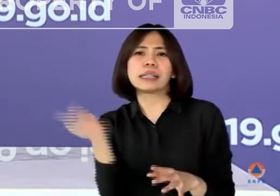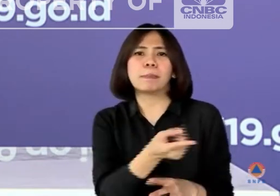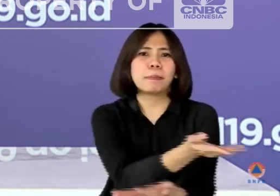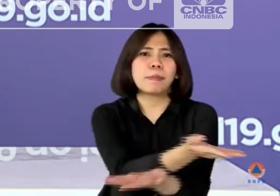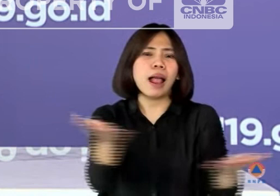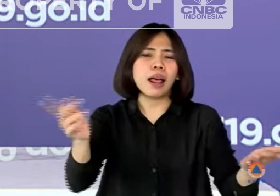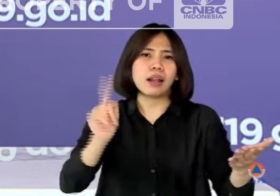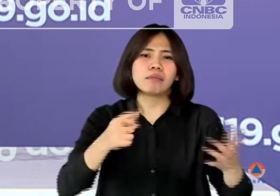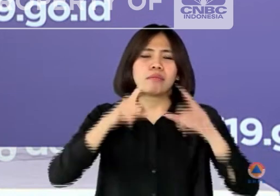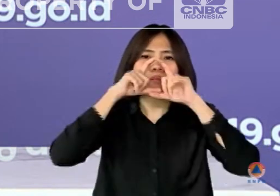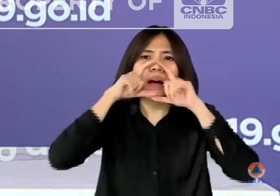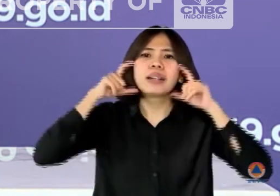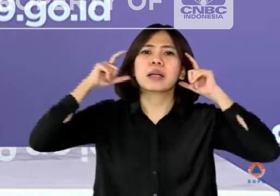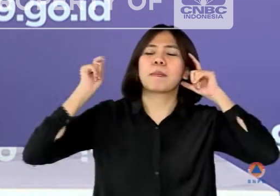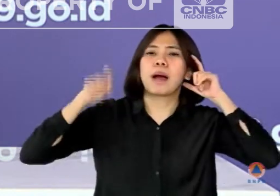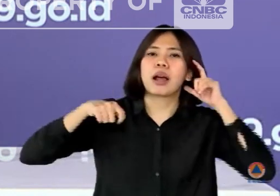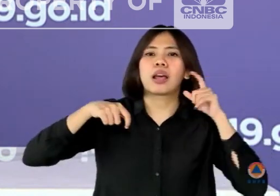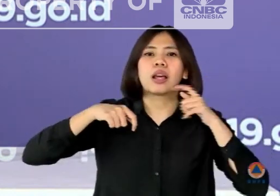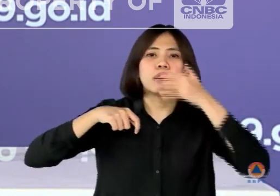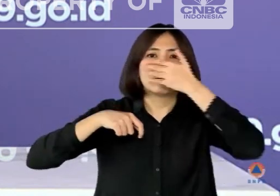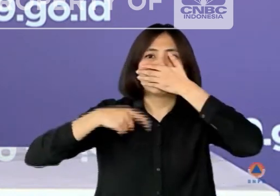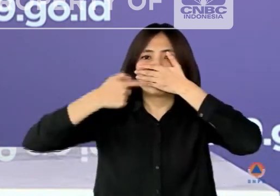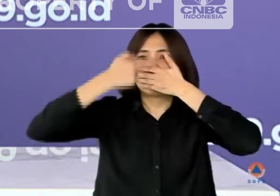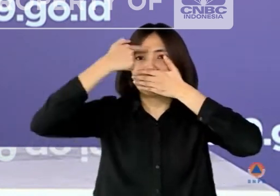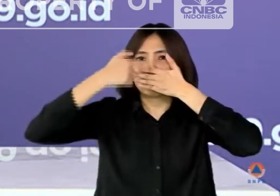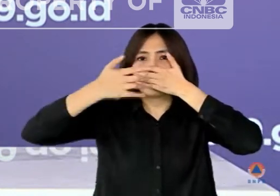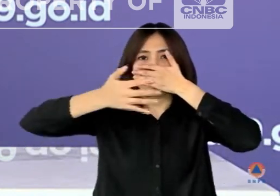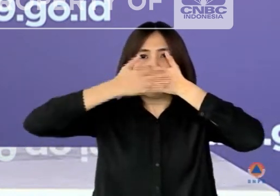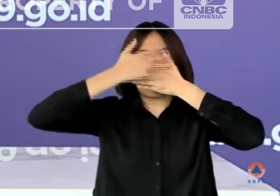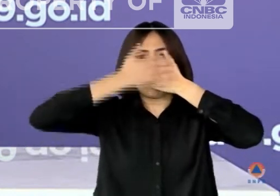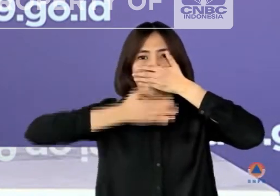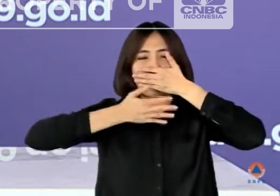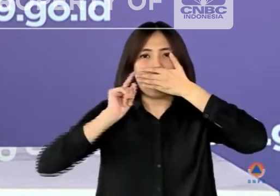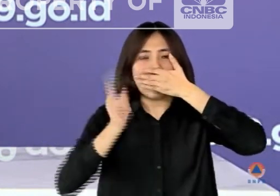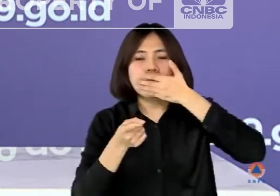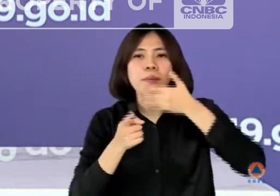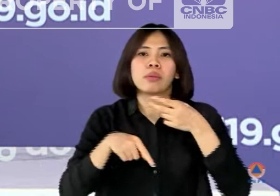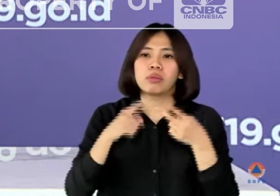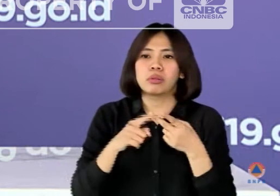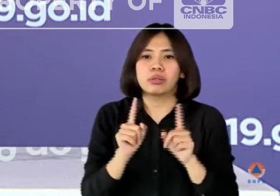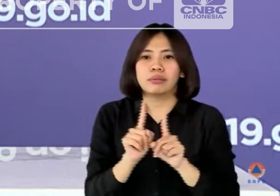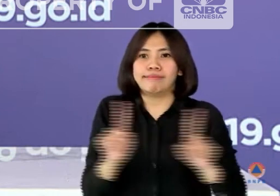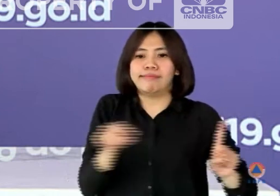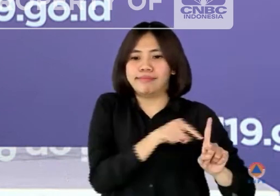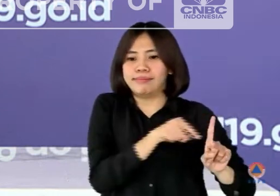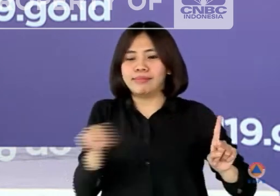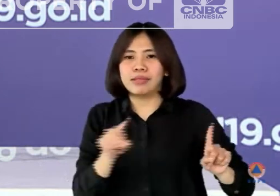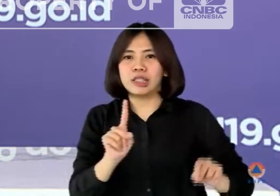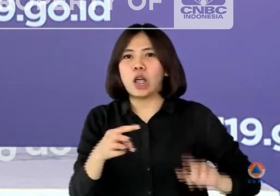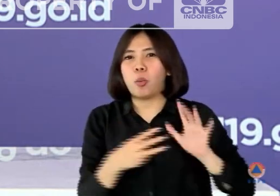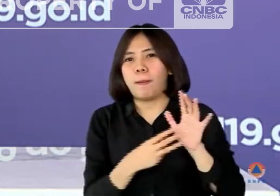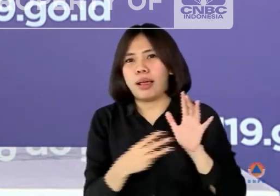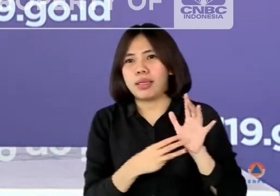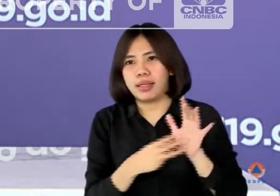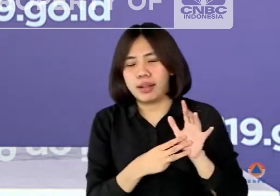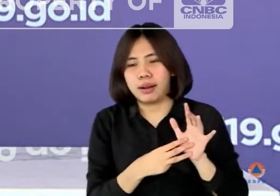untuk memakai masker, menutup hidung dan mulut secara sempurna, menjaga jarak minimal 1 meter saat